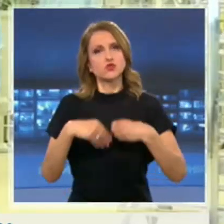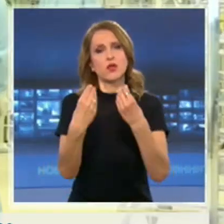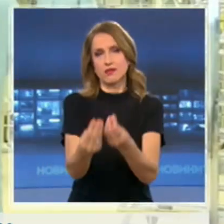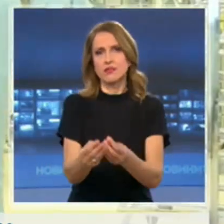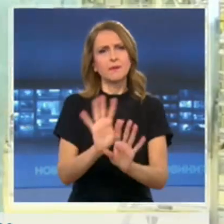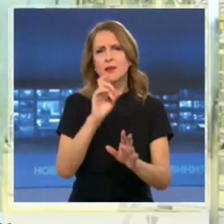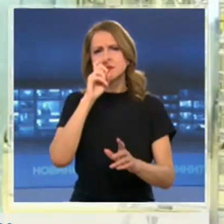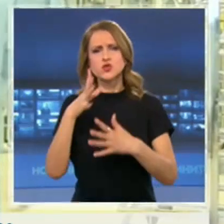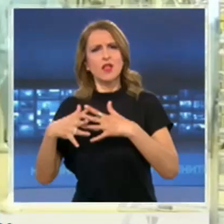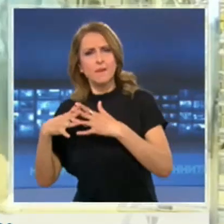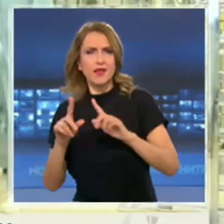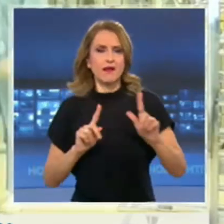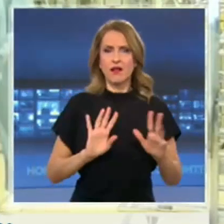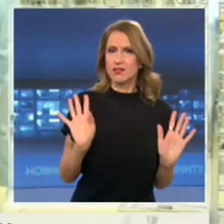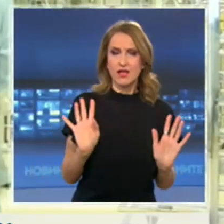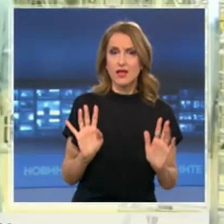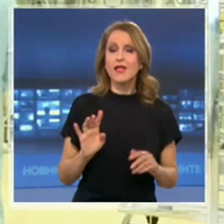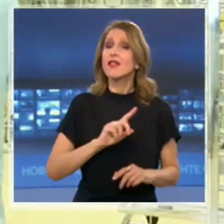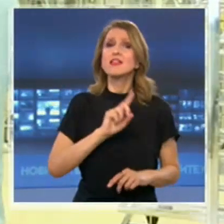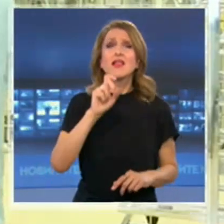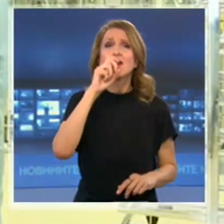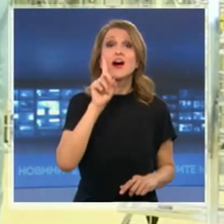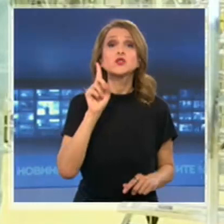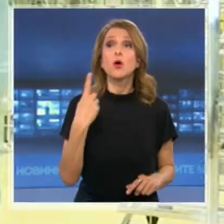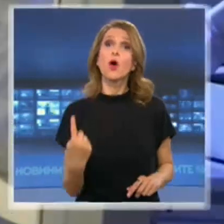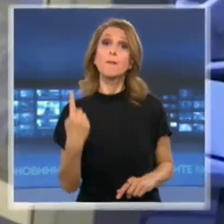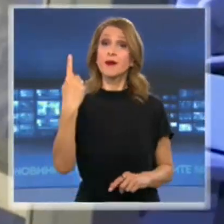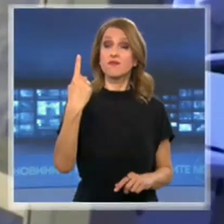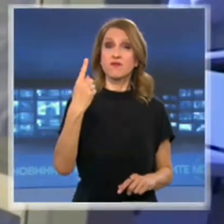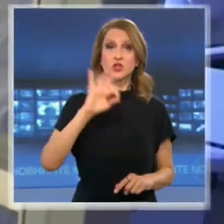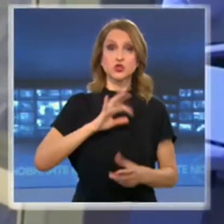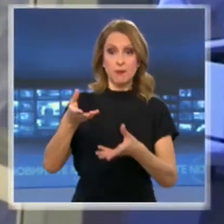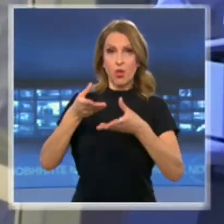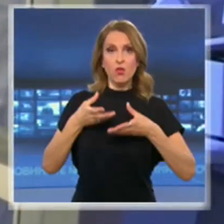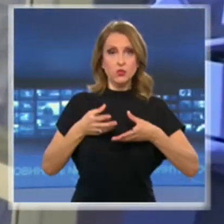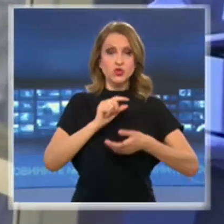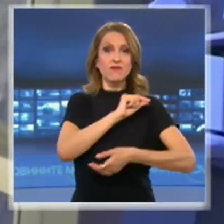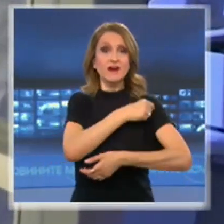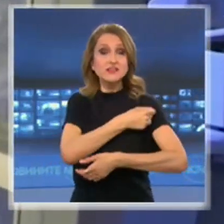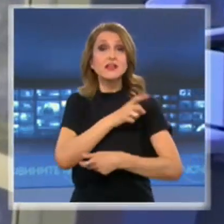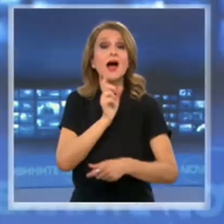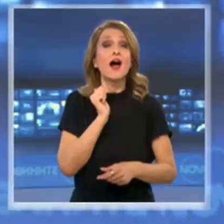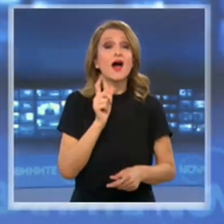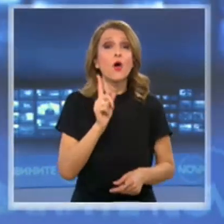министр на здравеопазването, важното е не кой първи ще получи вакцината, а кой първи ще я разработи.